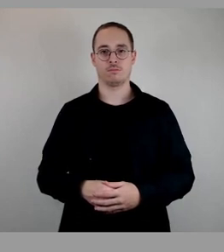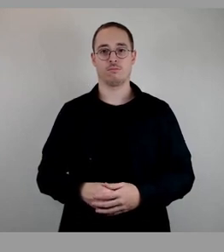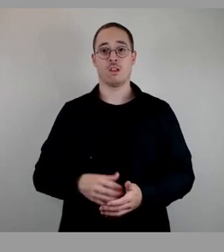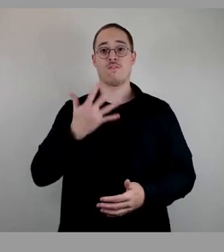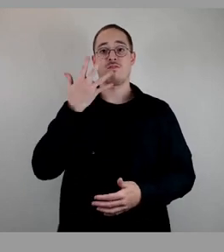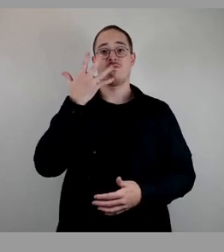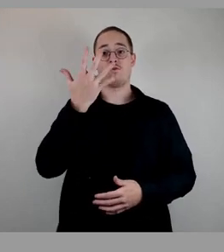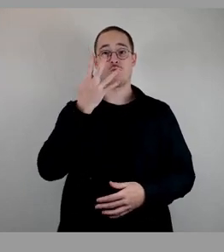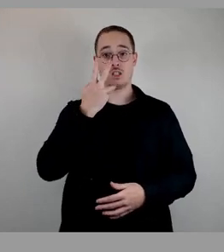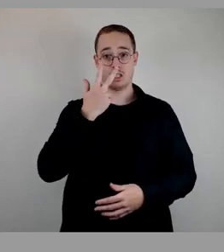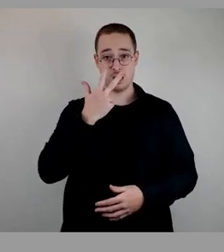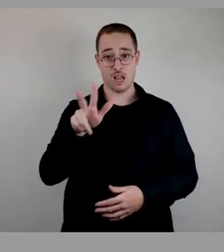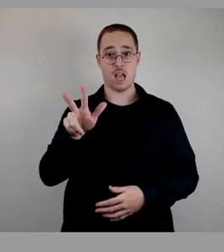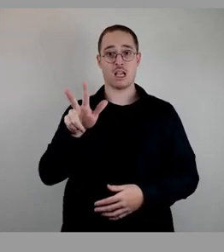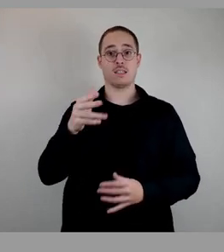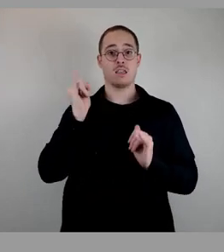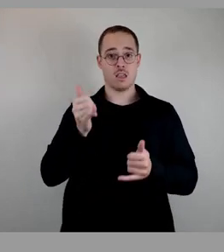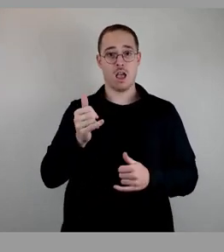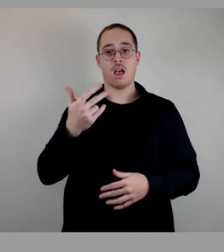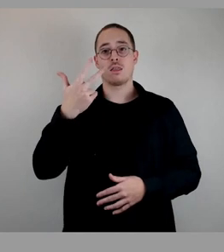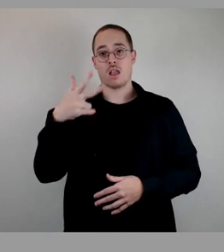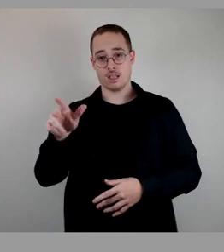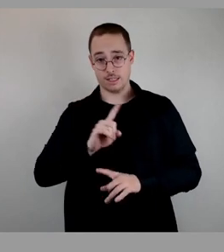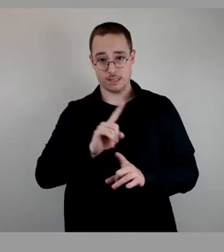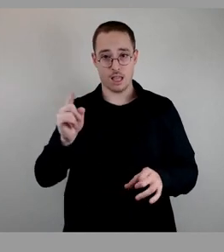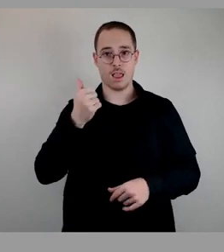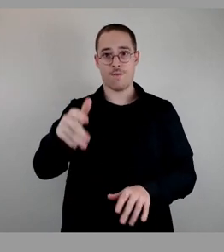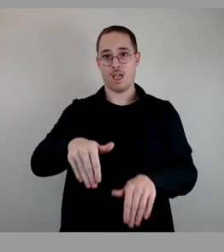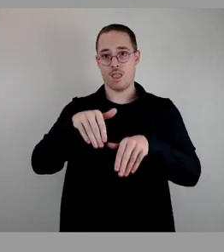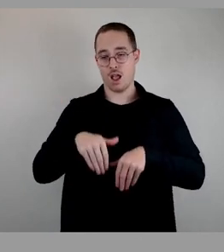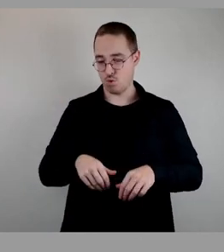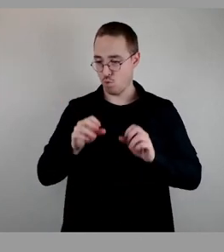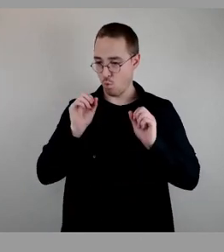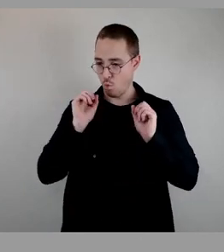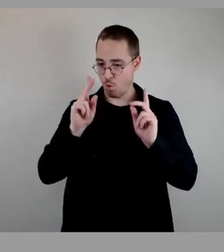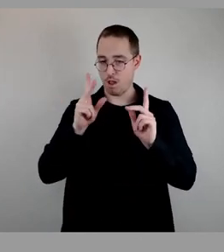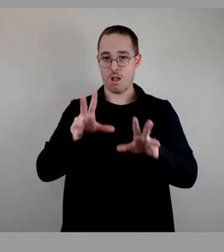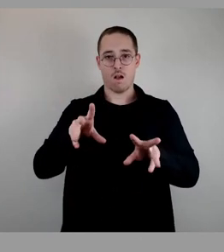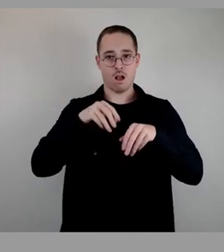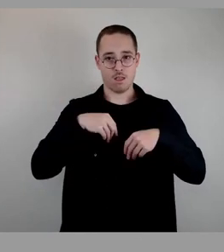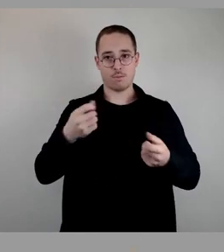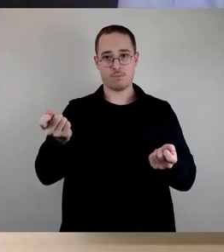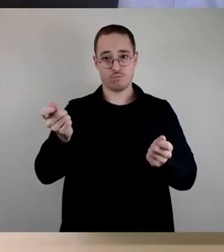35. Ja, Stimmen. 30. Nein, Stimmen. Eine Enthaltung. Damit ist das so beschlossen.